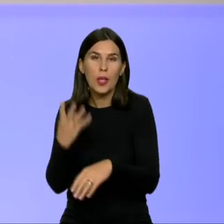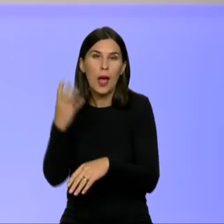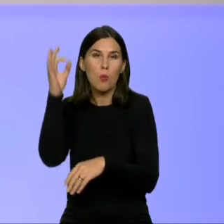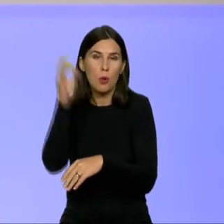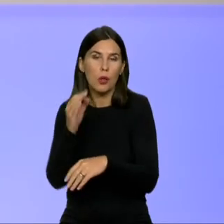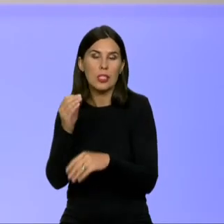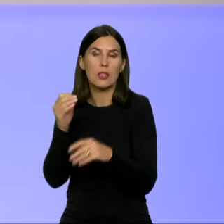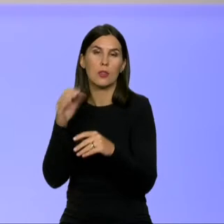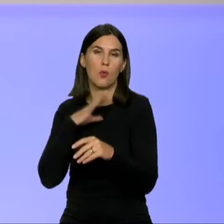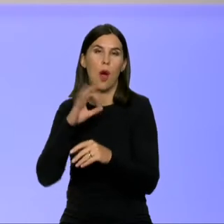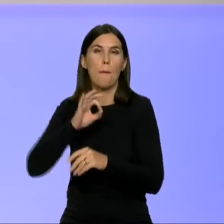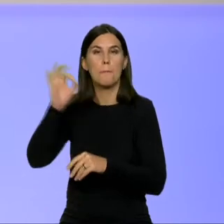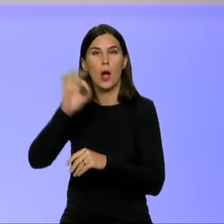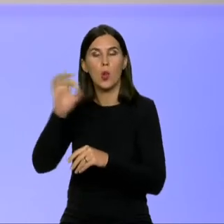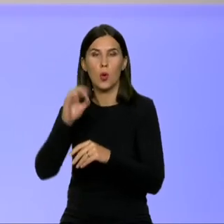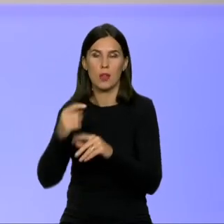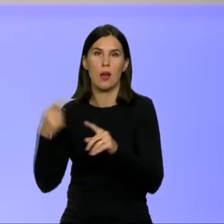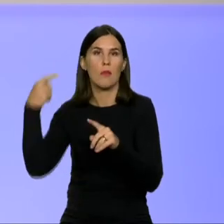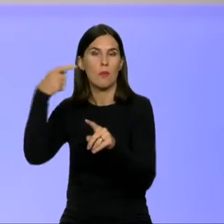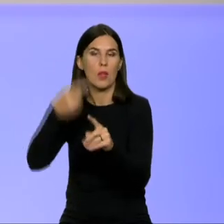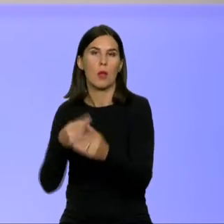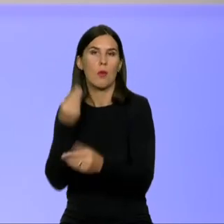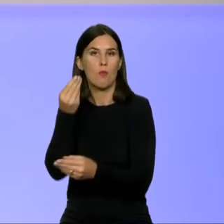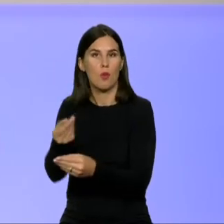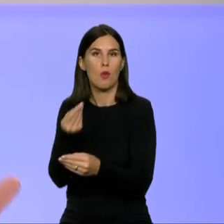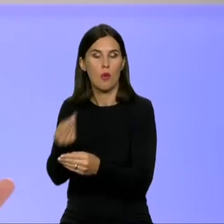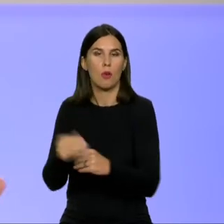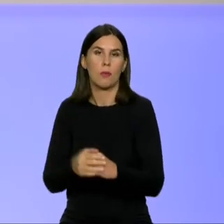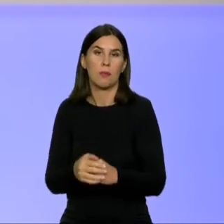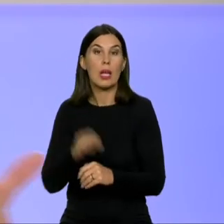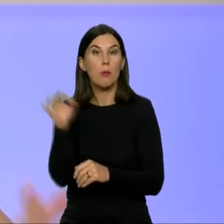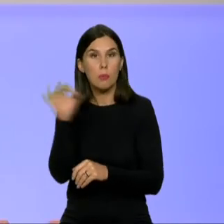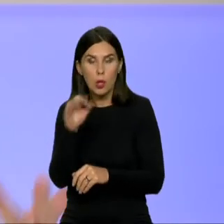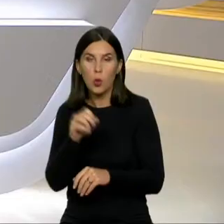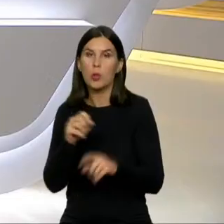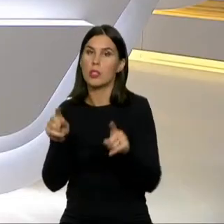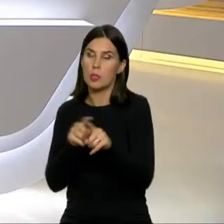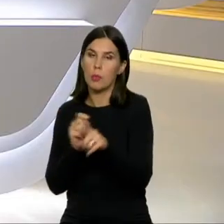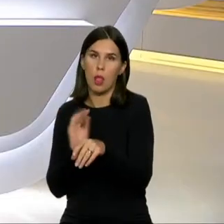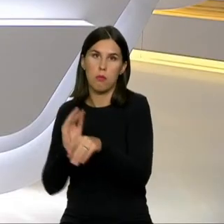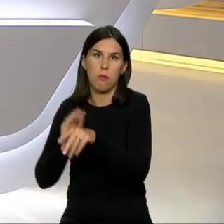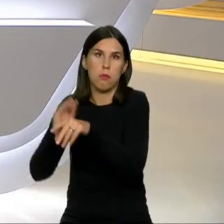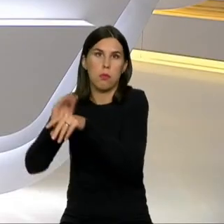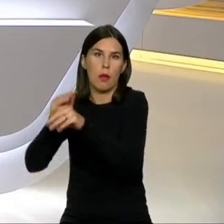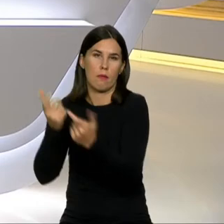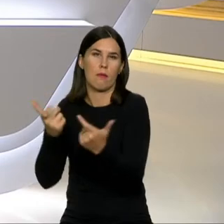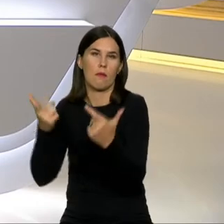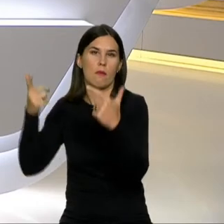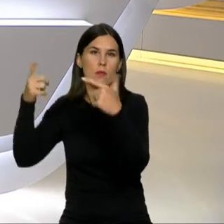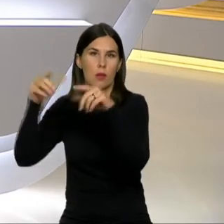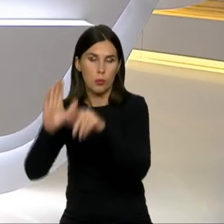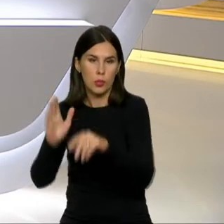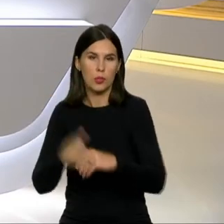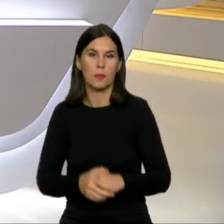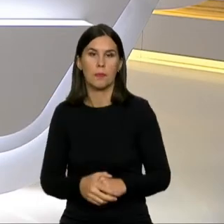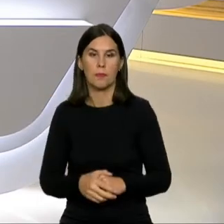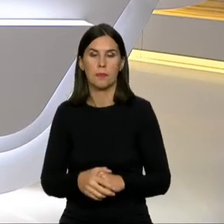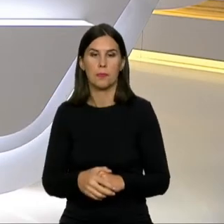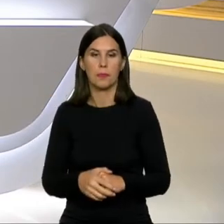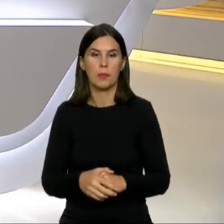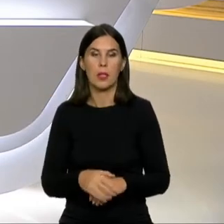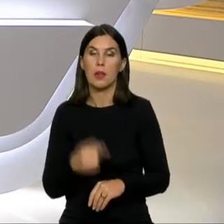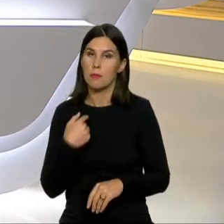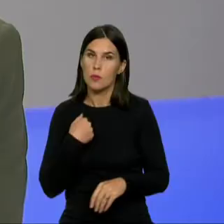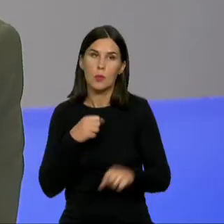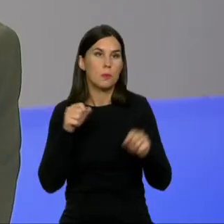palūkano. Taigi tikėtina, kad palūkonos sparčiai auks, o jeigu mes išeisime į rinkęs, o tikrai išeisime, tikėtina, kad mokėsime dar